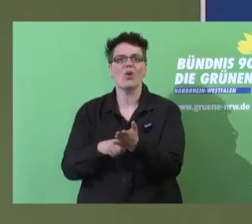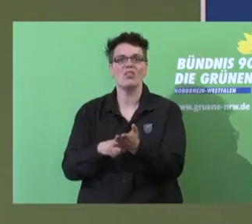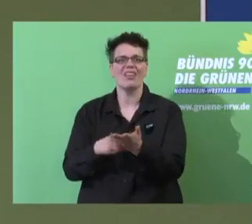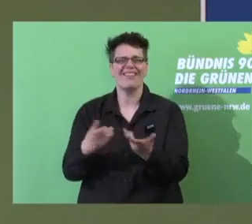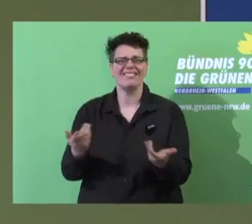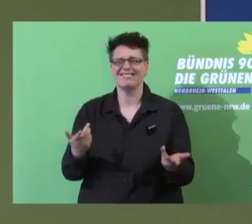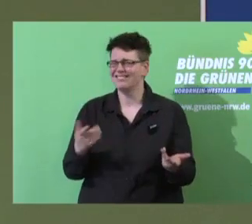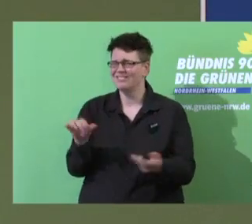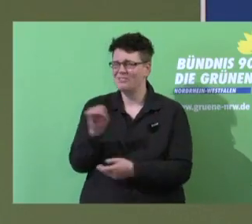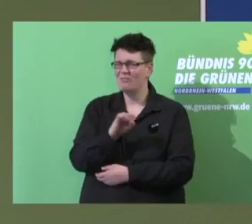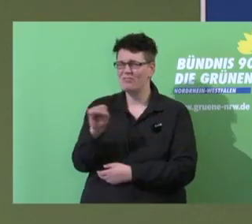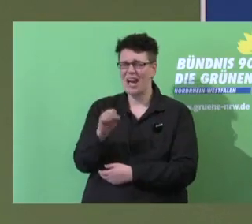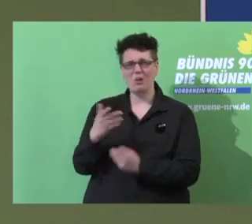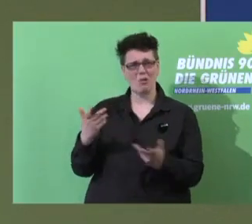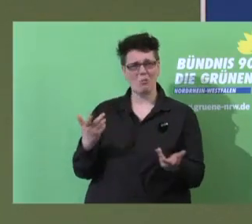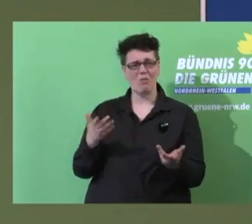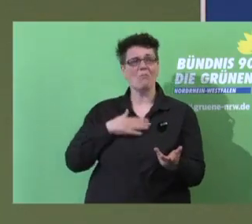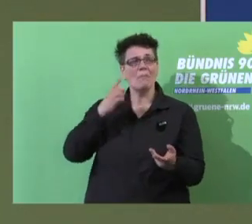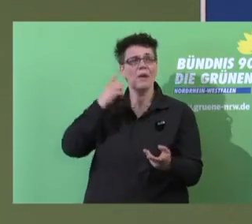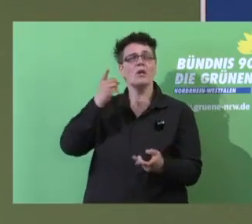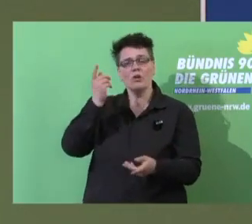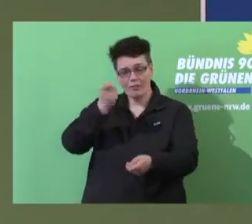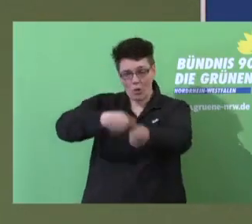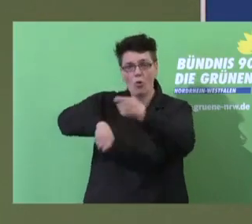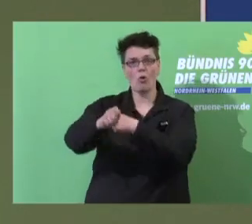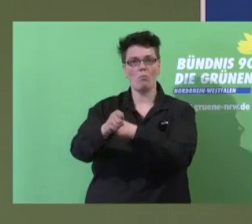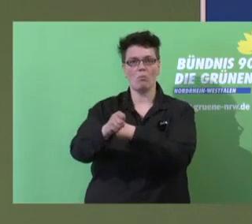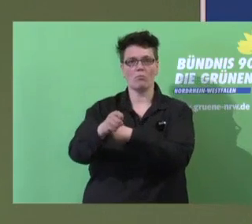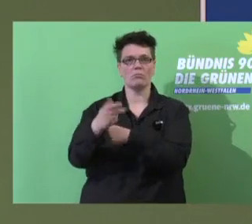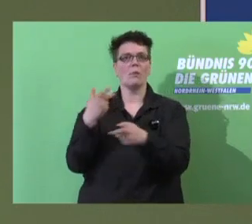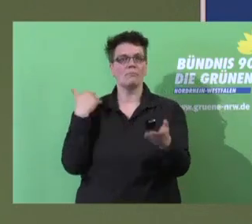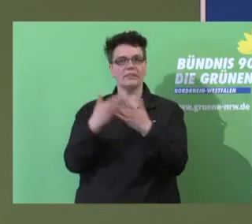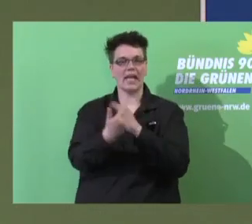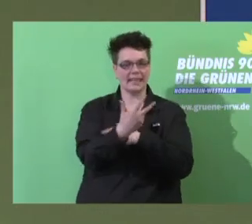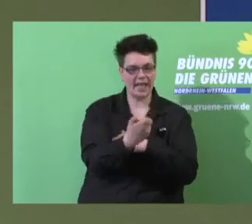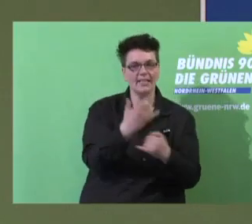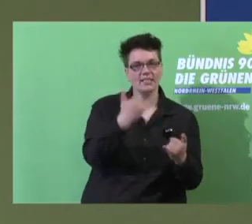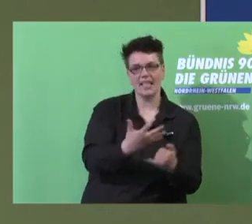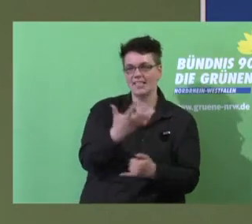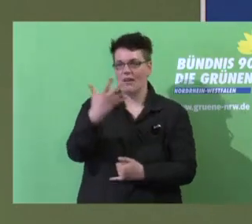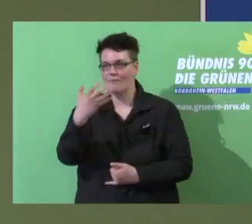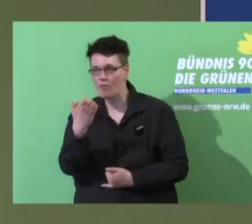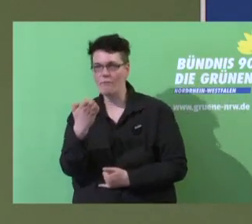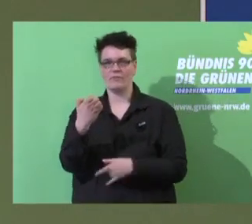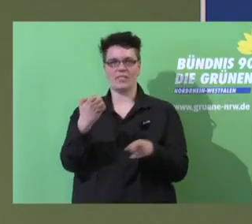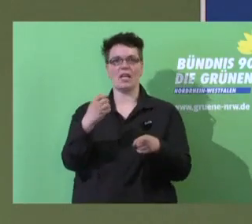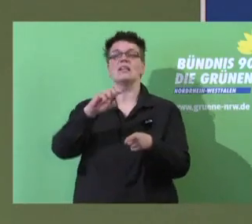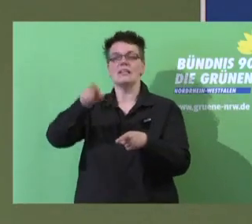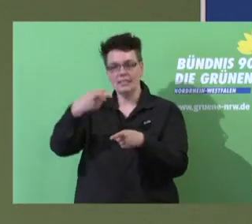50 statt 30 haben soll, wenn es also umgekehrt ist, da 30 die Regelgeschwindigkeit sein sollte. Setzt euch dafür ein.